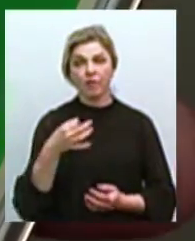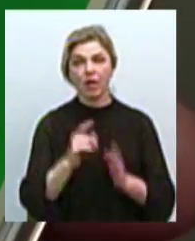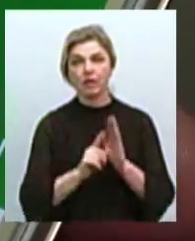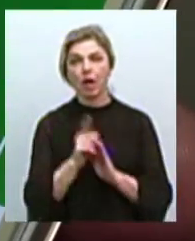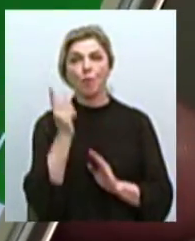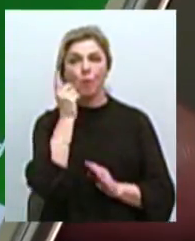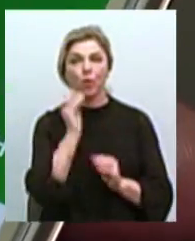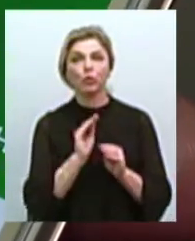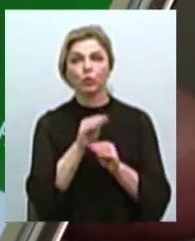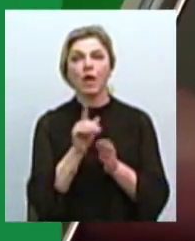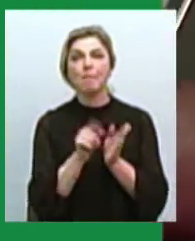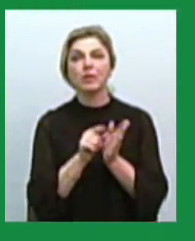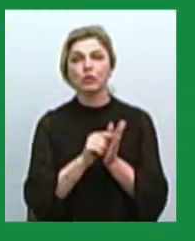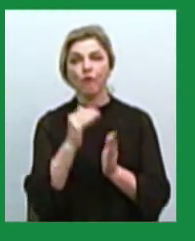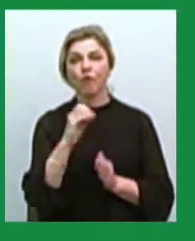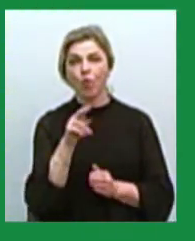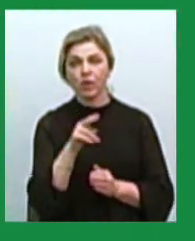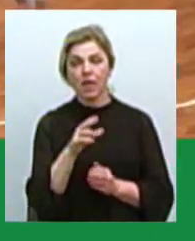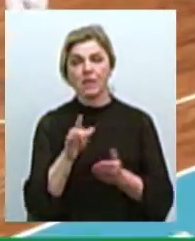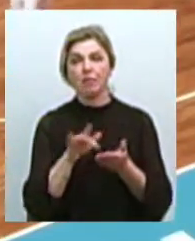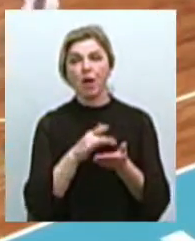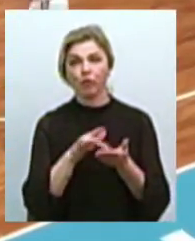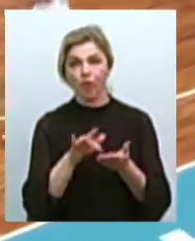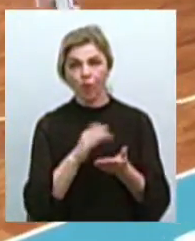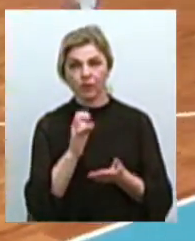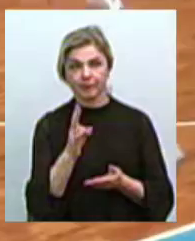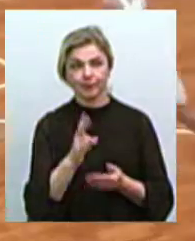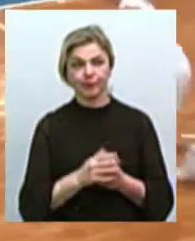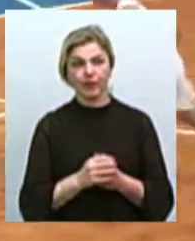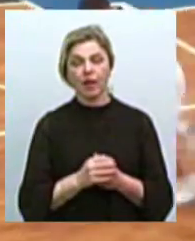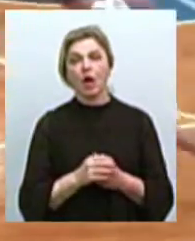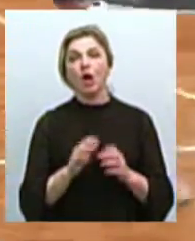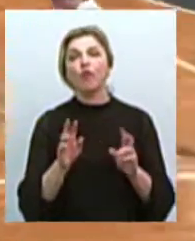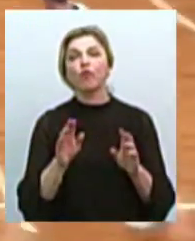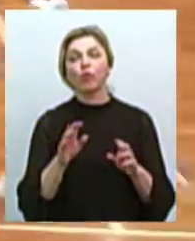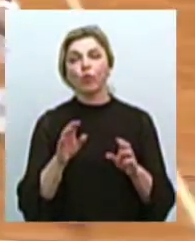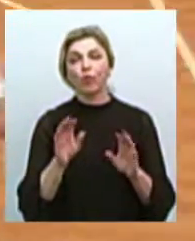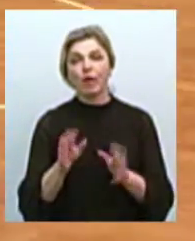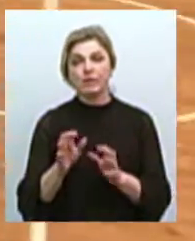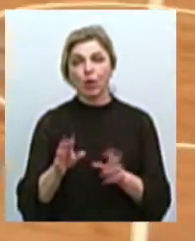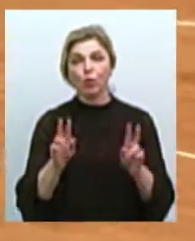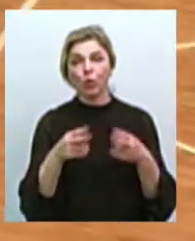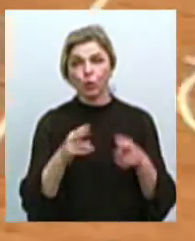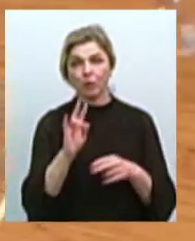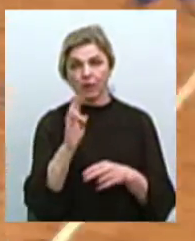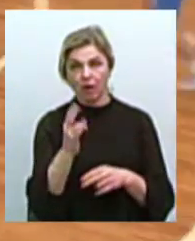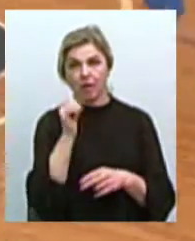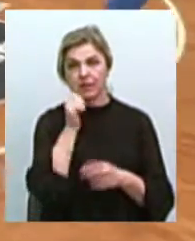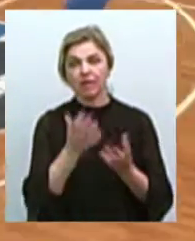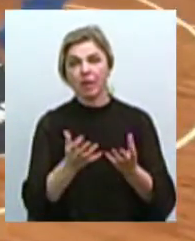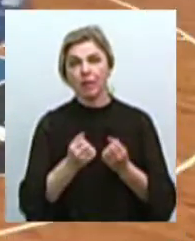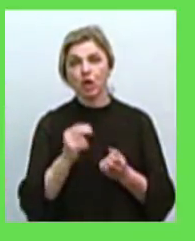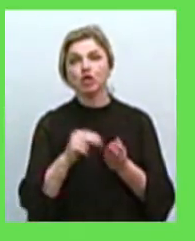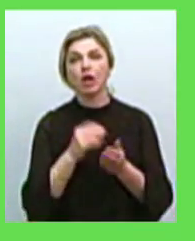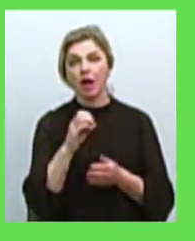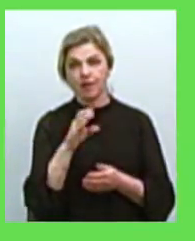додаток «Пенсійний фонд» у смартфоні. Муніципальний баскетбольний клуб «Миколаїв» завтра на домашній арені прийматиме черкаські мавпи.